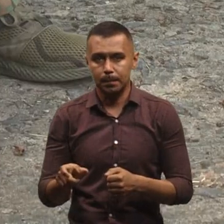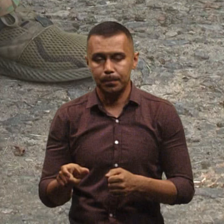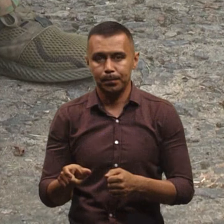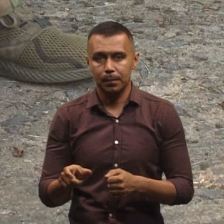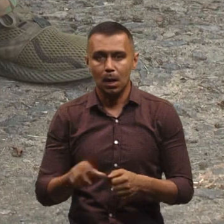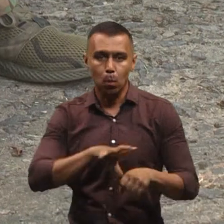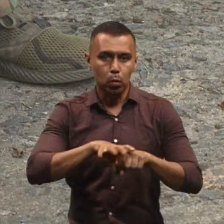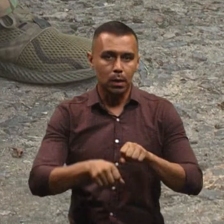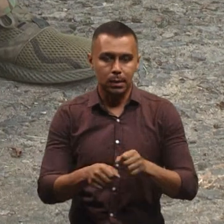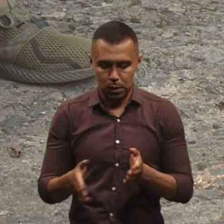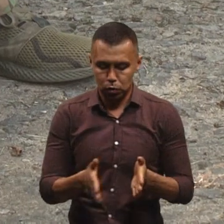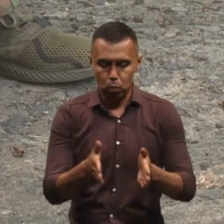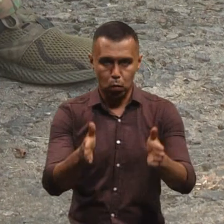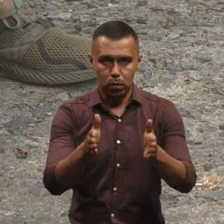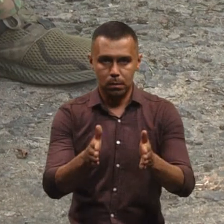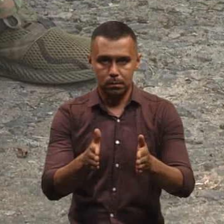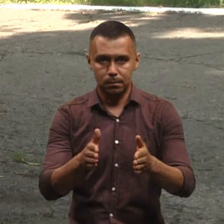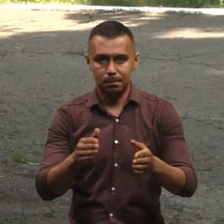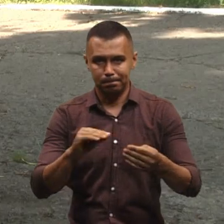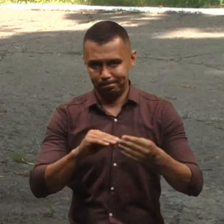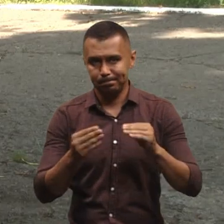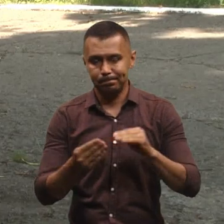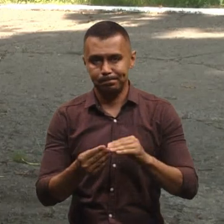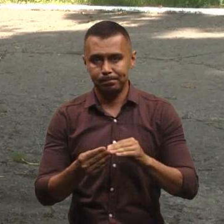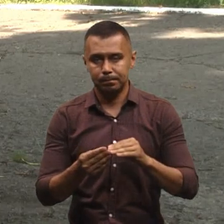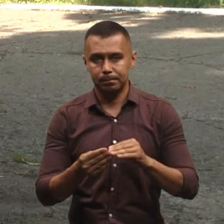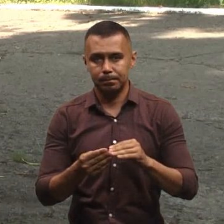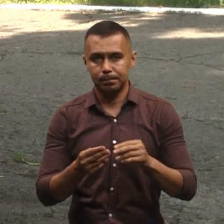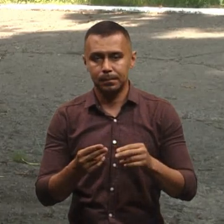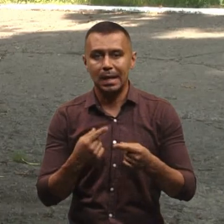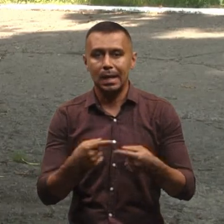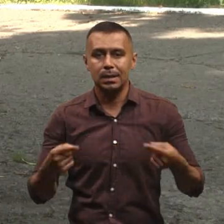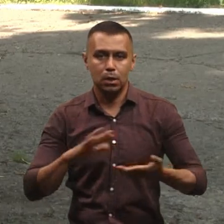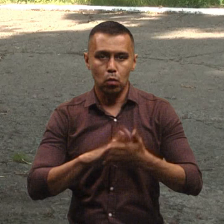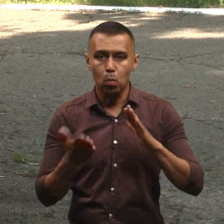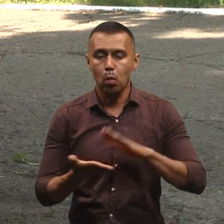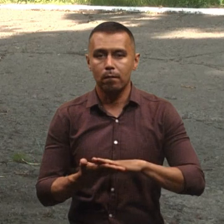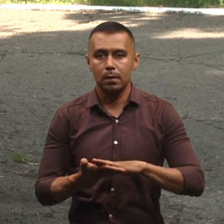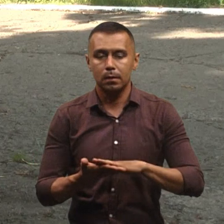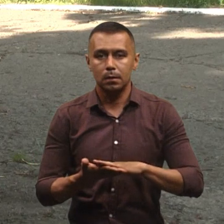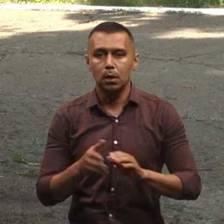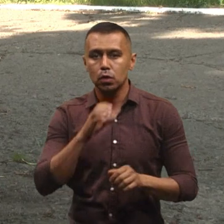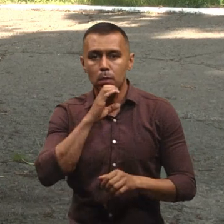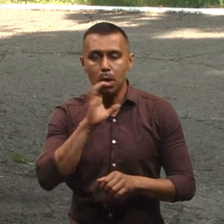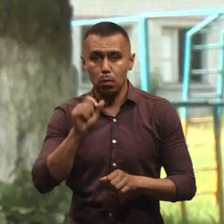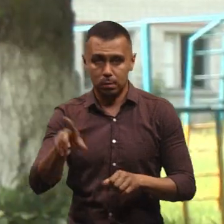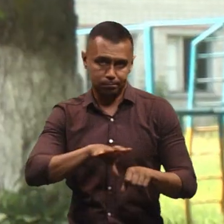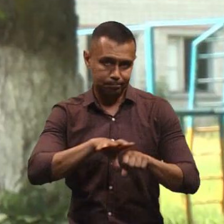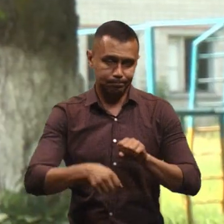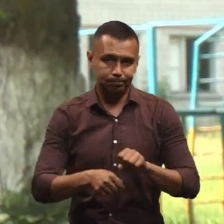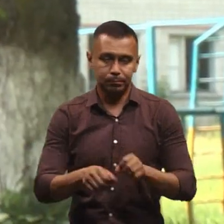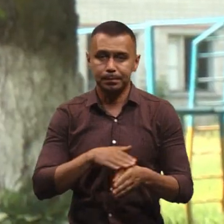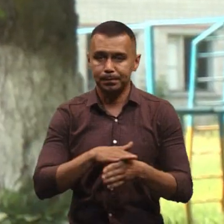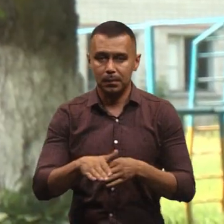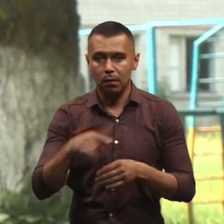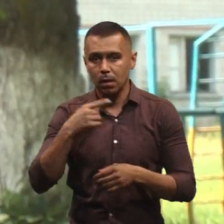подолання смуг, перешкод, різні умови, собака може їх подолати. Із його